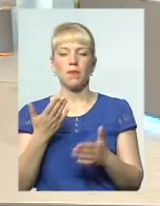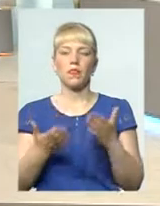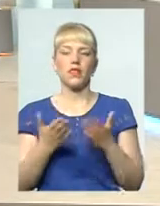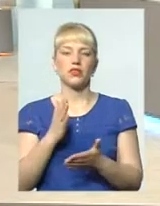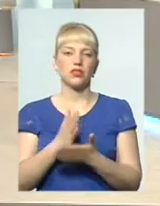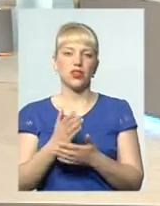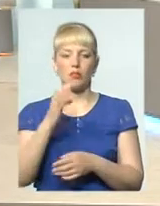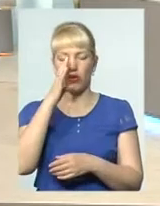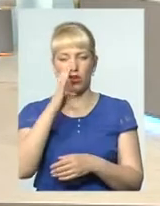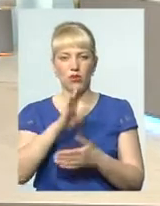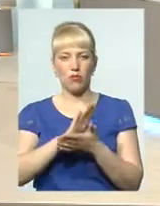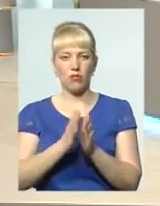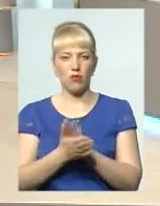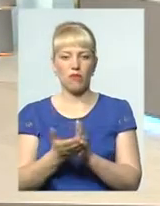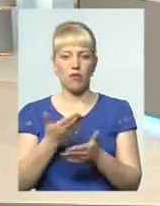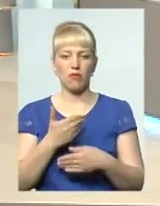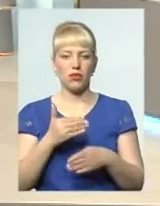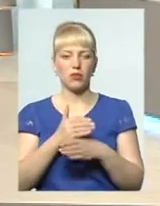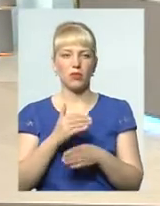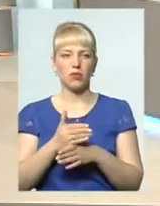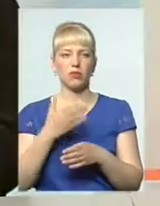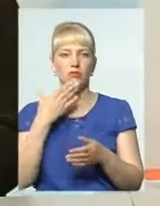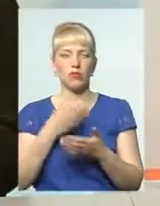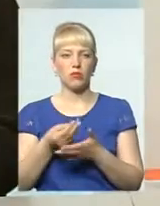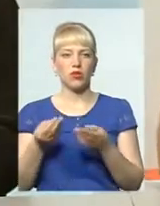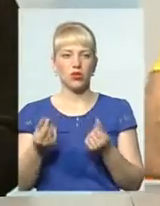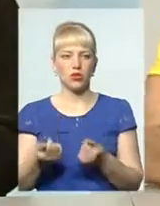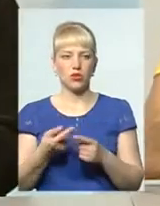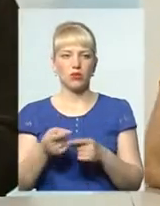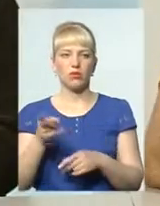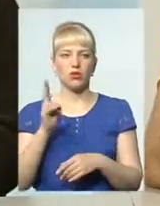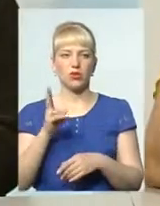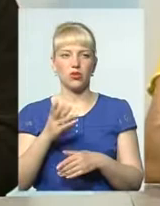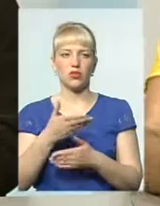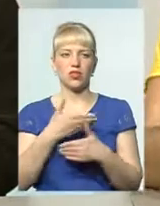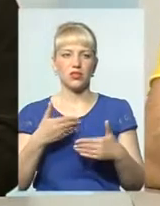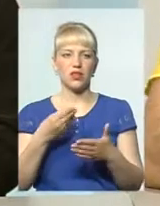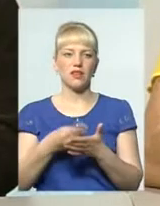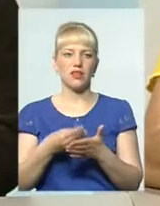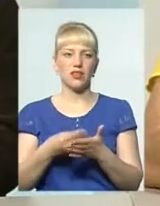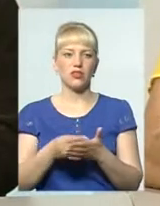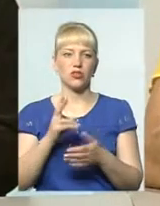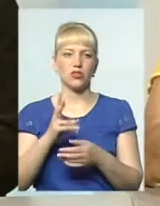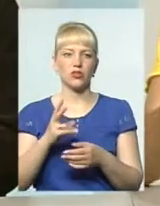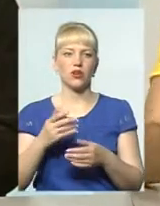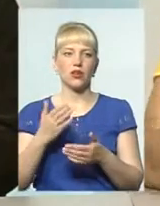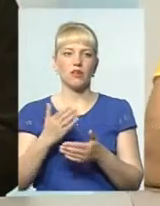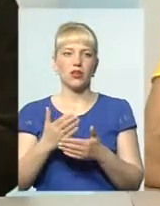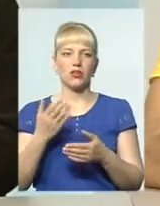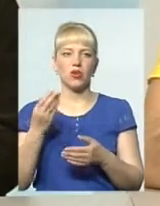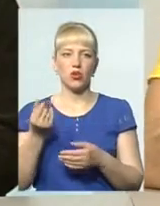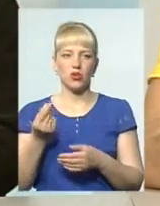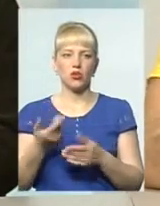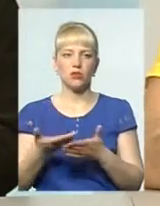погані умови, ми допомагаємо своїми коштами, ті, хто нас фінансує, якісь помічники, які мають гроші, ми